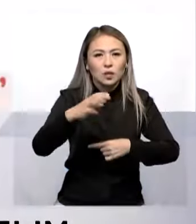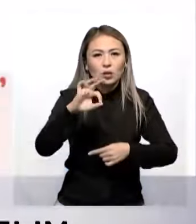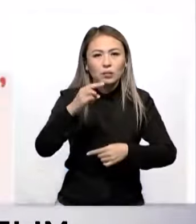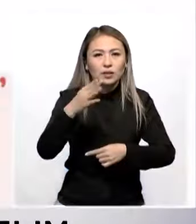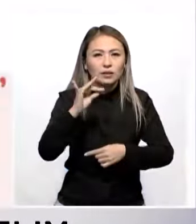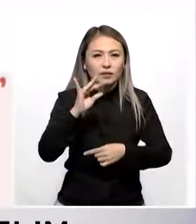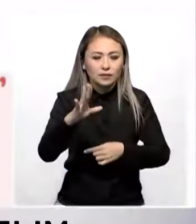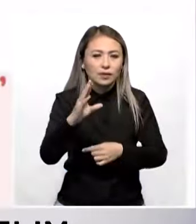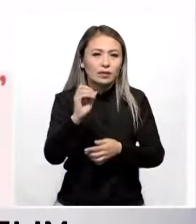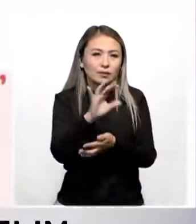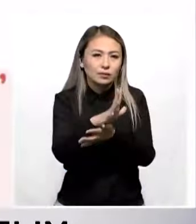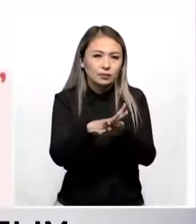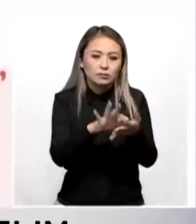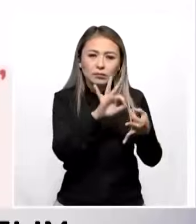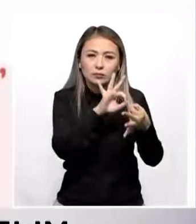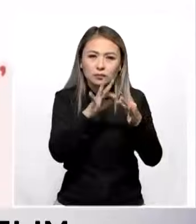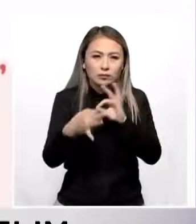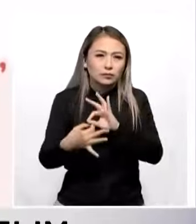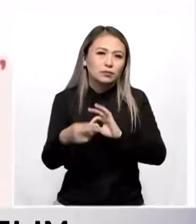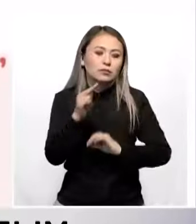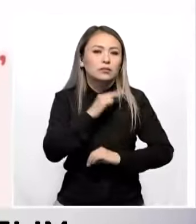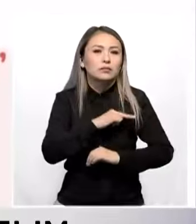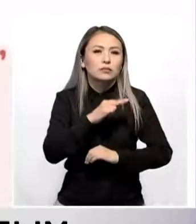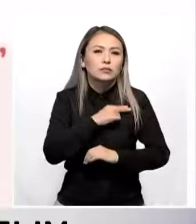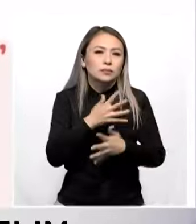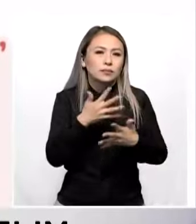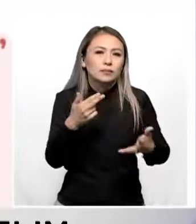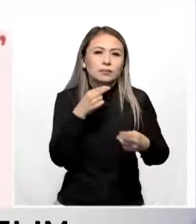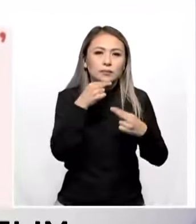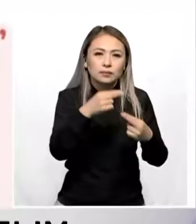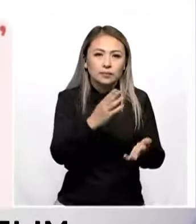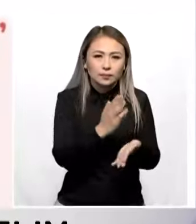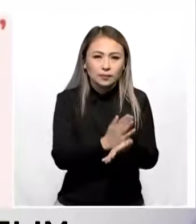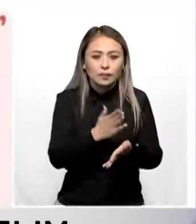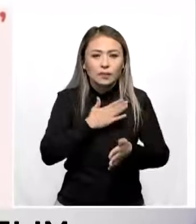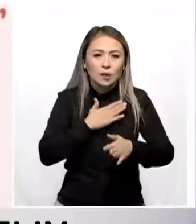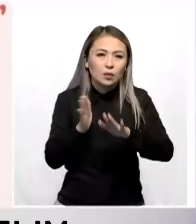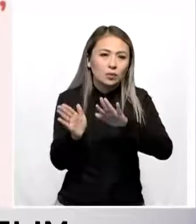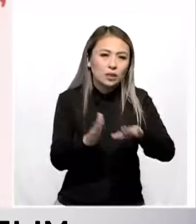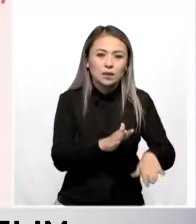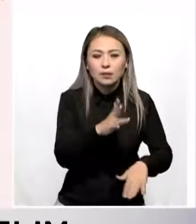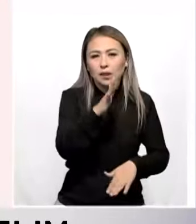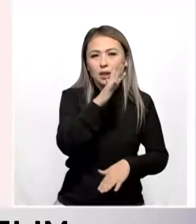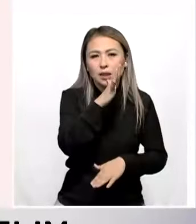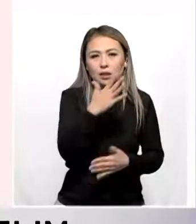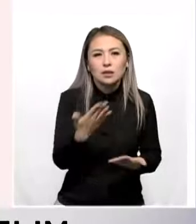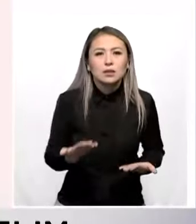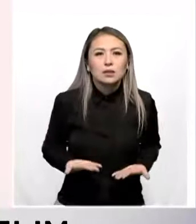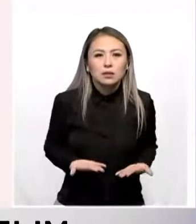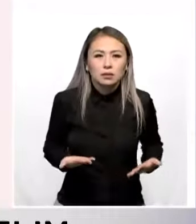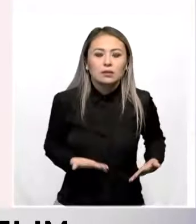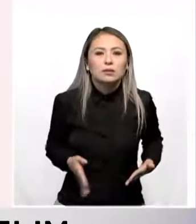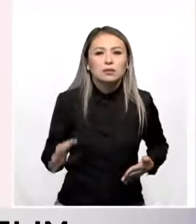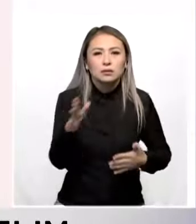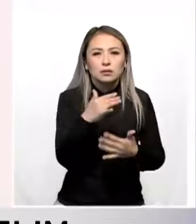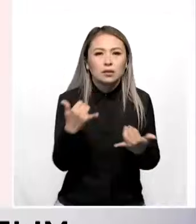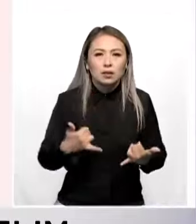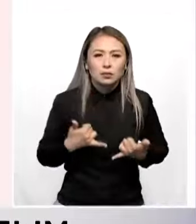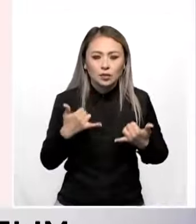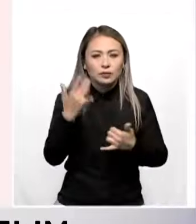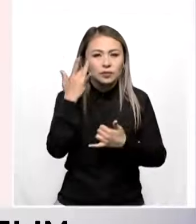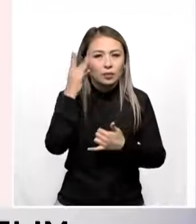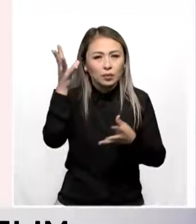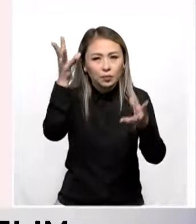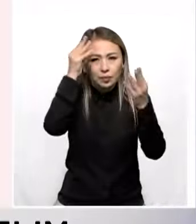беттерін әбеттепті әрі тұнқылықты зерделі үшімстарына баса мән бер бөтір. Біз өткен замандағы қасыретті ұқиғалардан